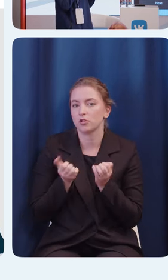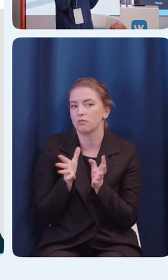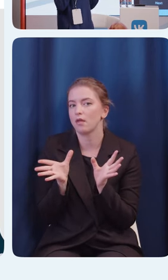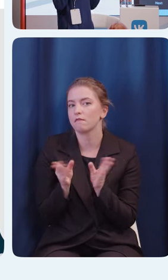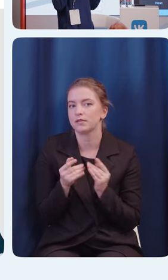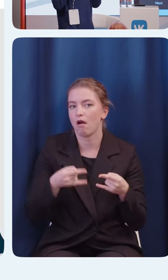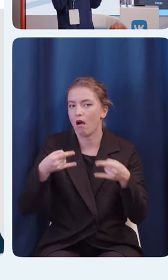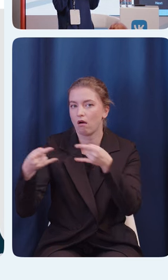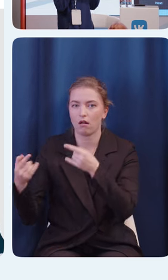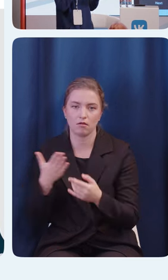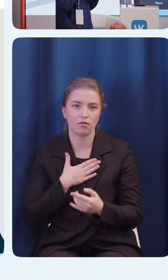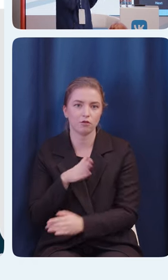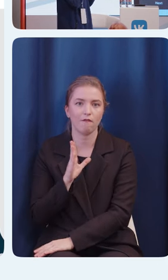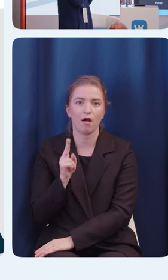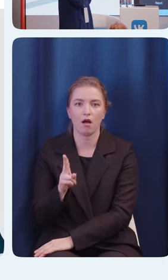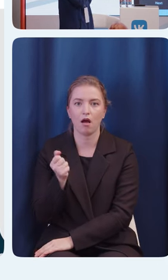VKID. Стараемся это делать.